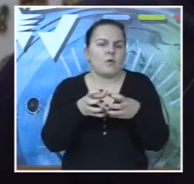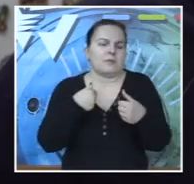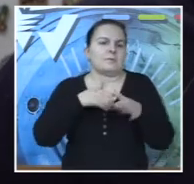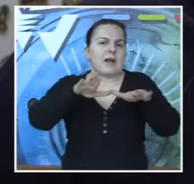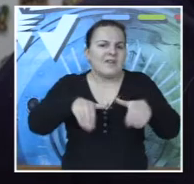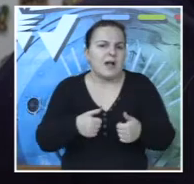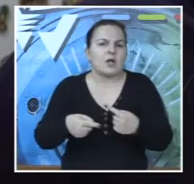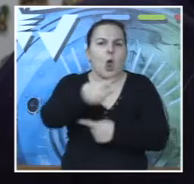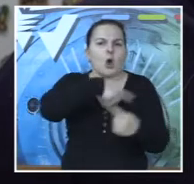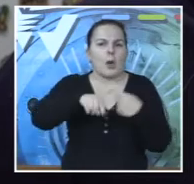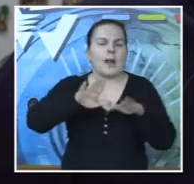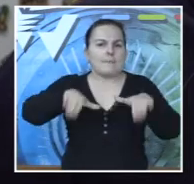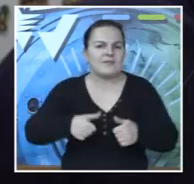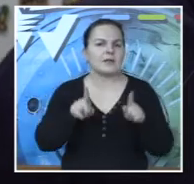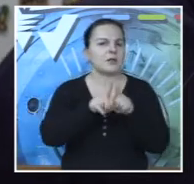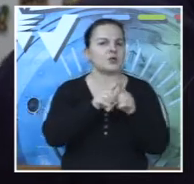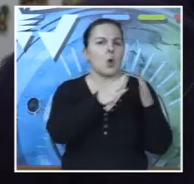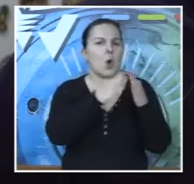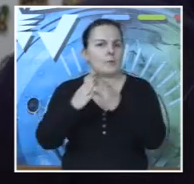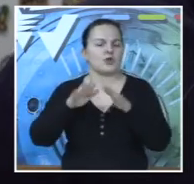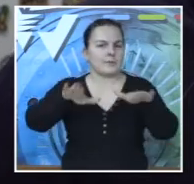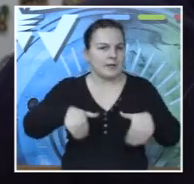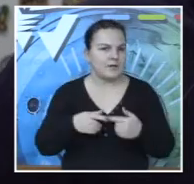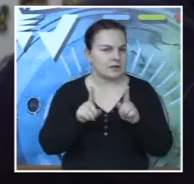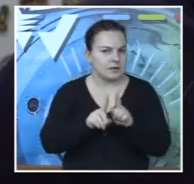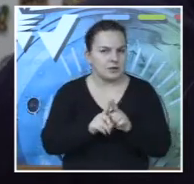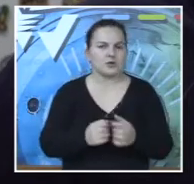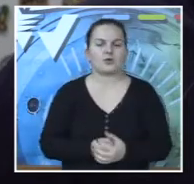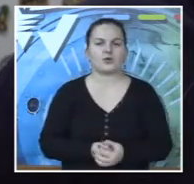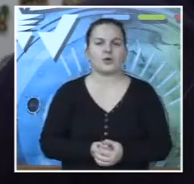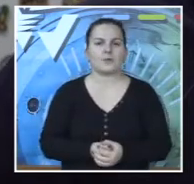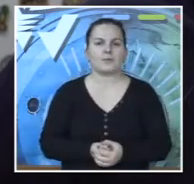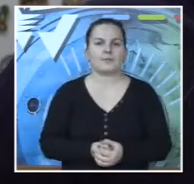prifatilo, ta okolina, komši je isto tako.